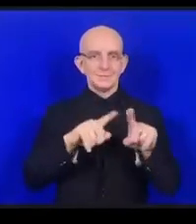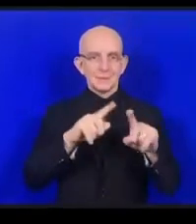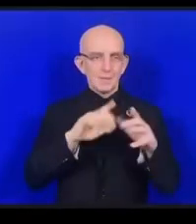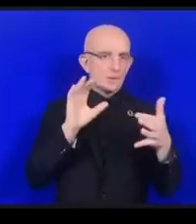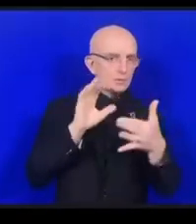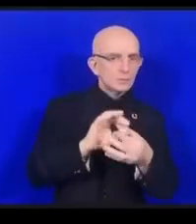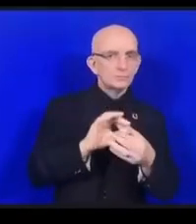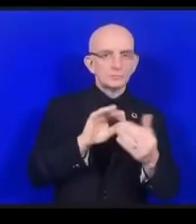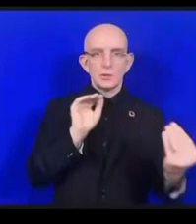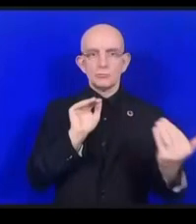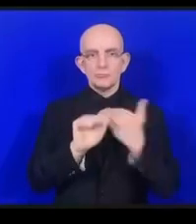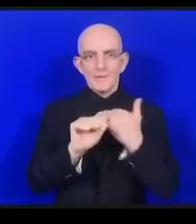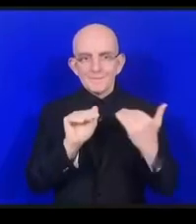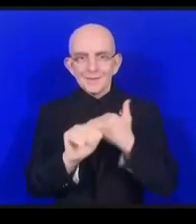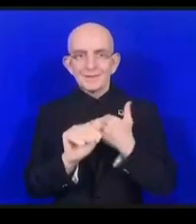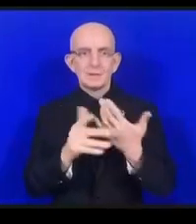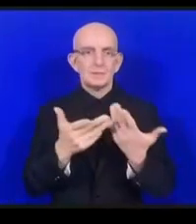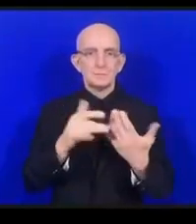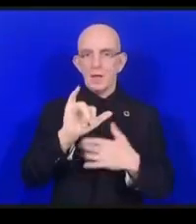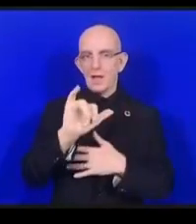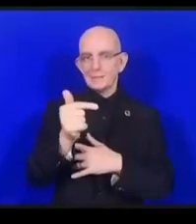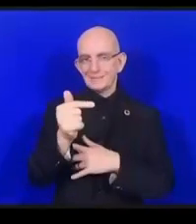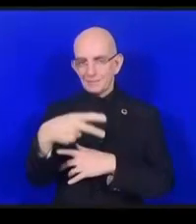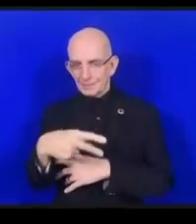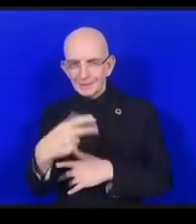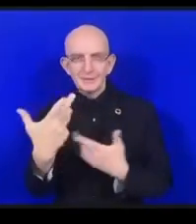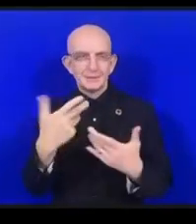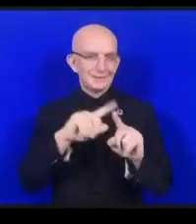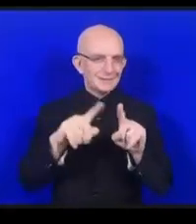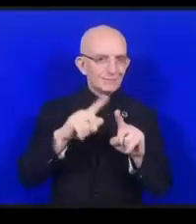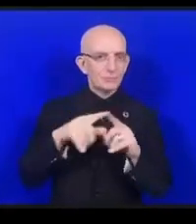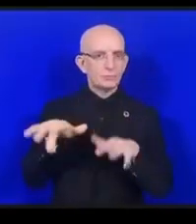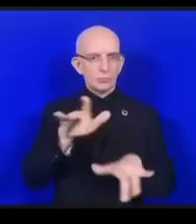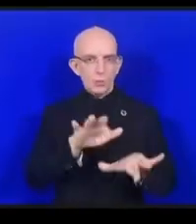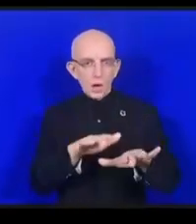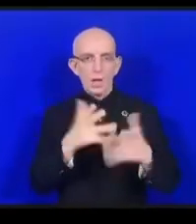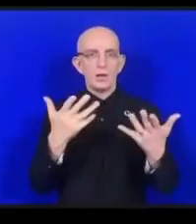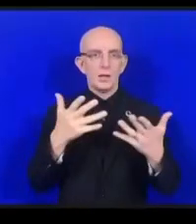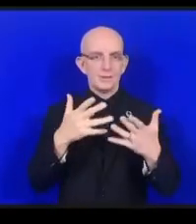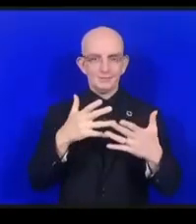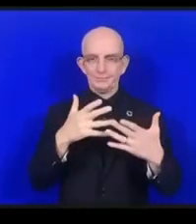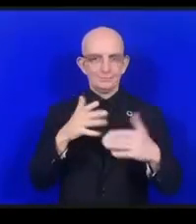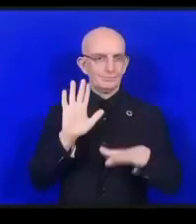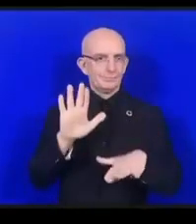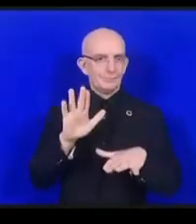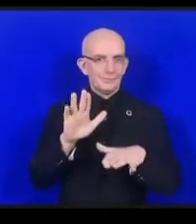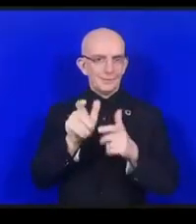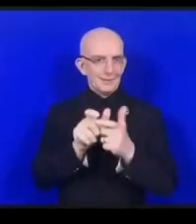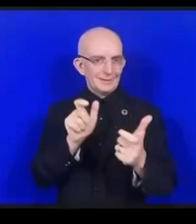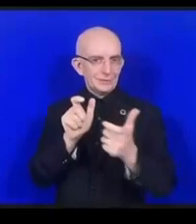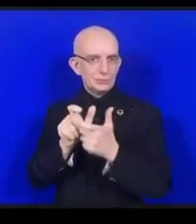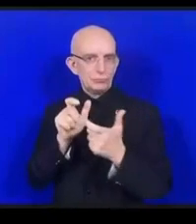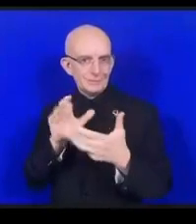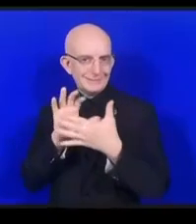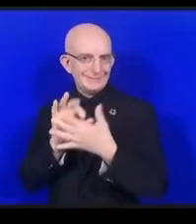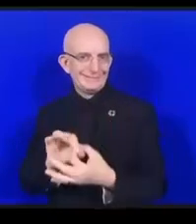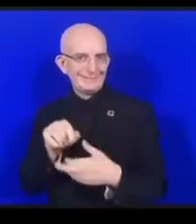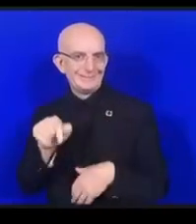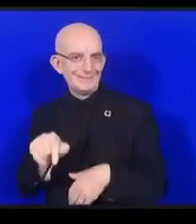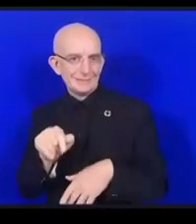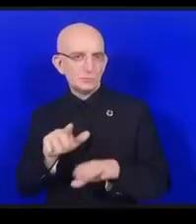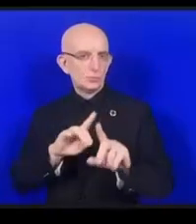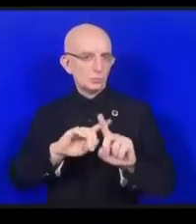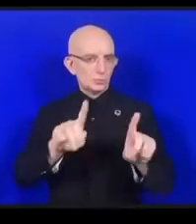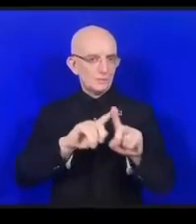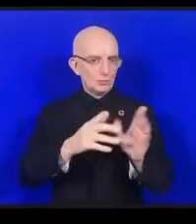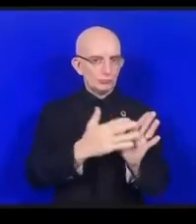ールが教育だったりそういったセグメントで例えば自立した形で接続性